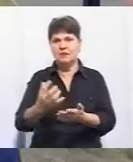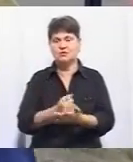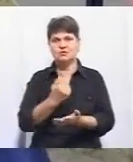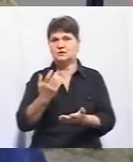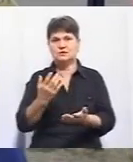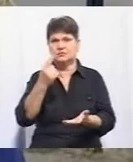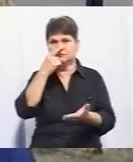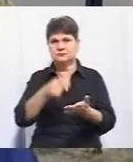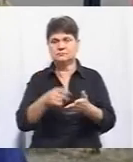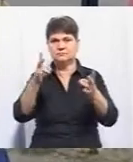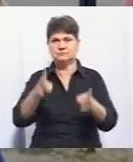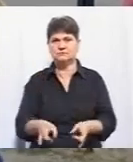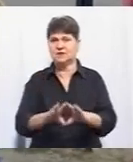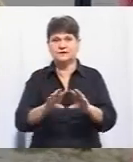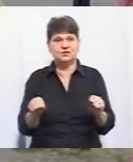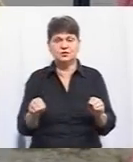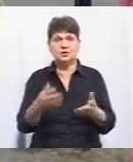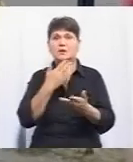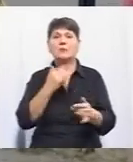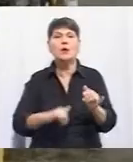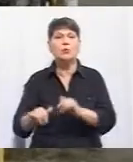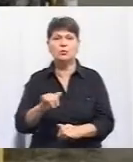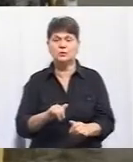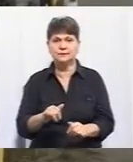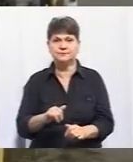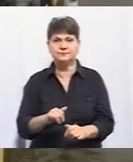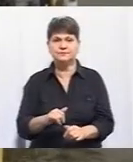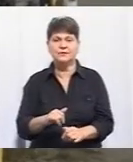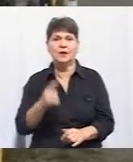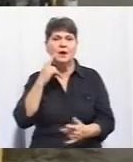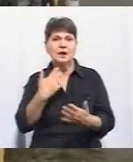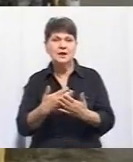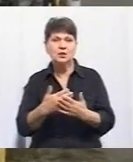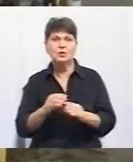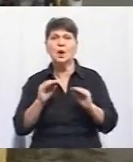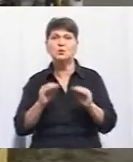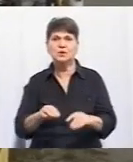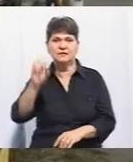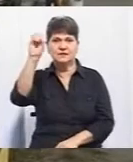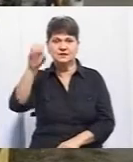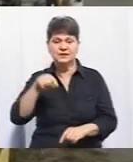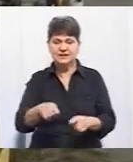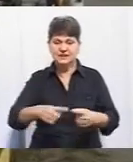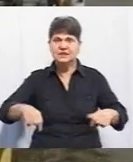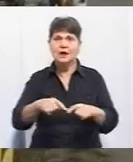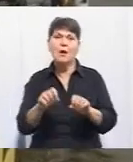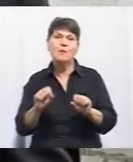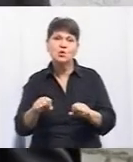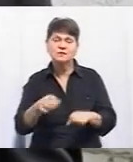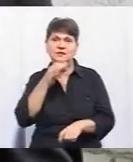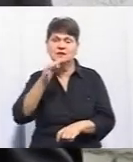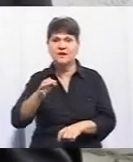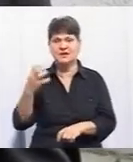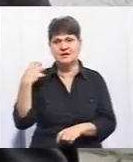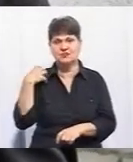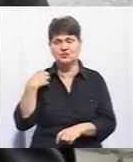машиною, все, нема куди діватися. Теоретично встановити світлофор на цій ділянці можливо, каже заступник